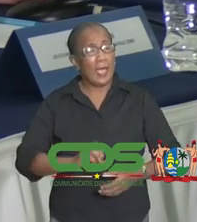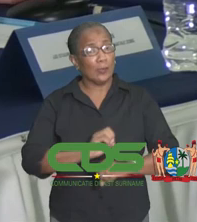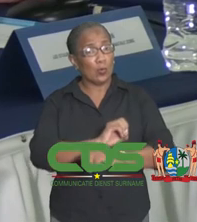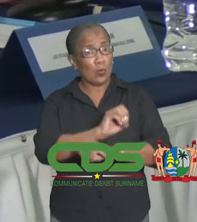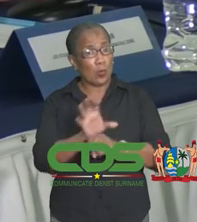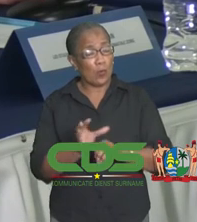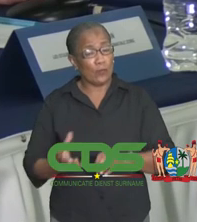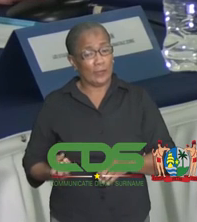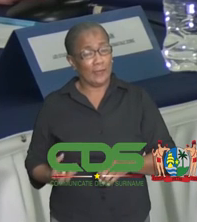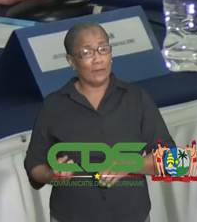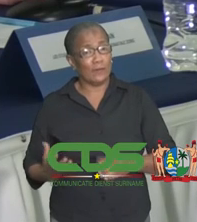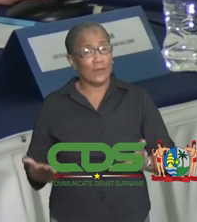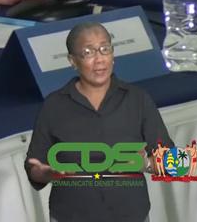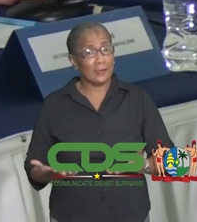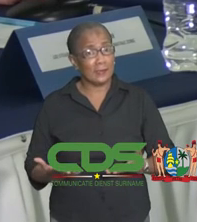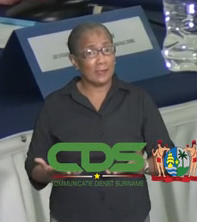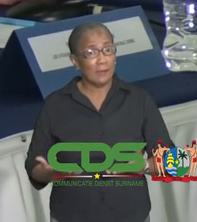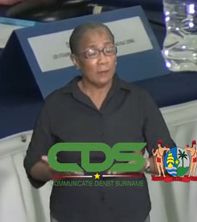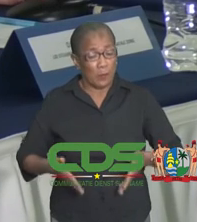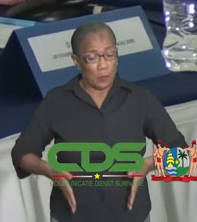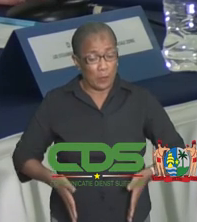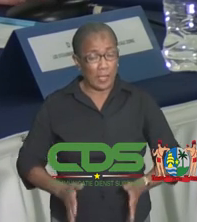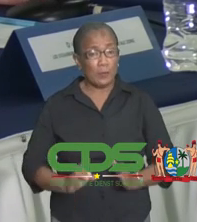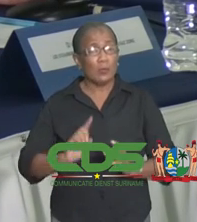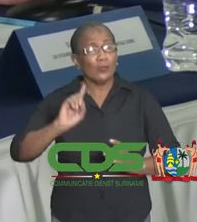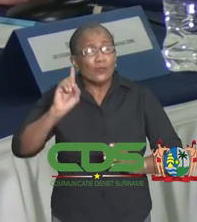de zwangere vrouw de baby eerder geboren worden.